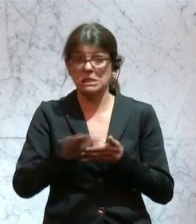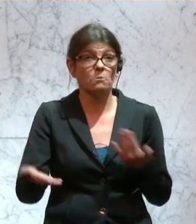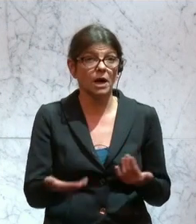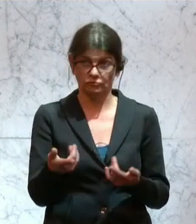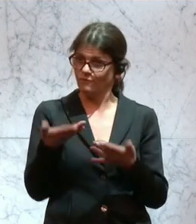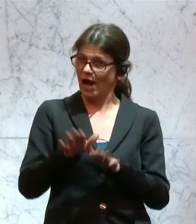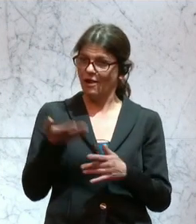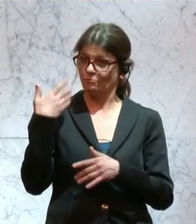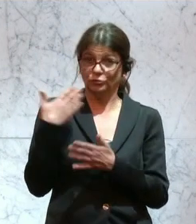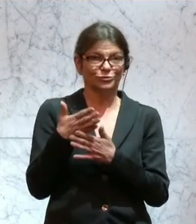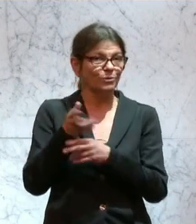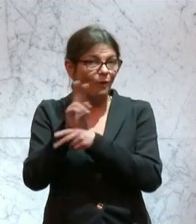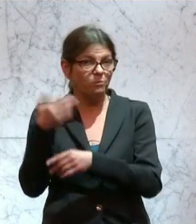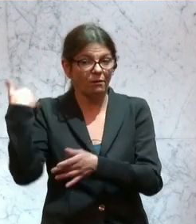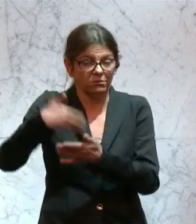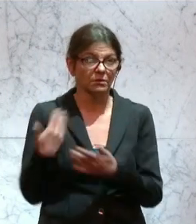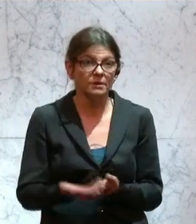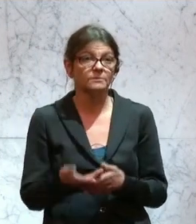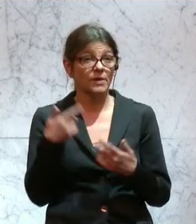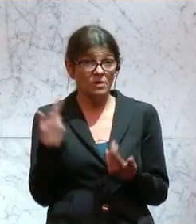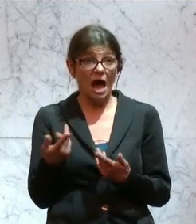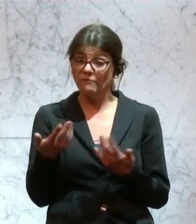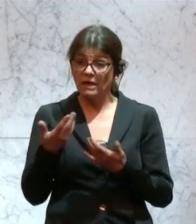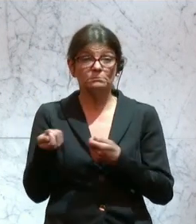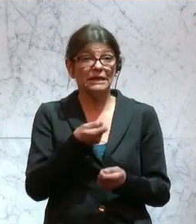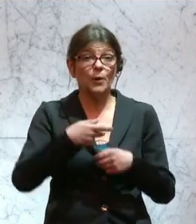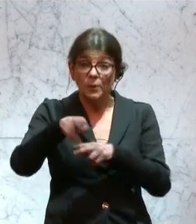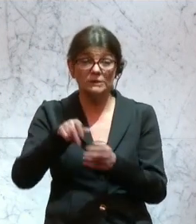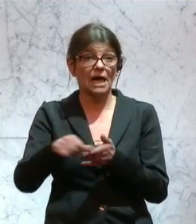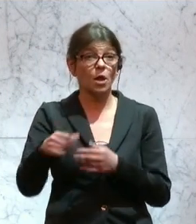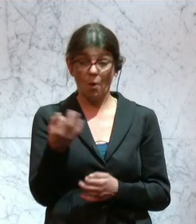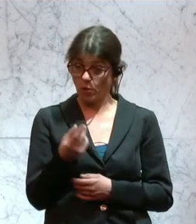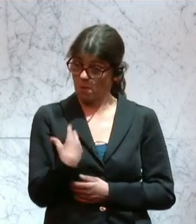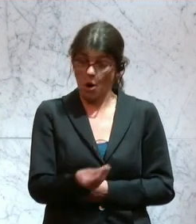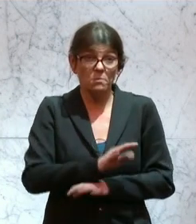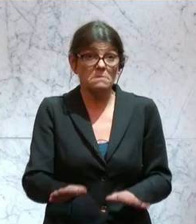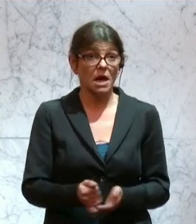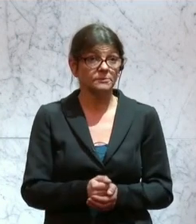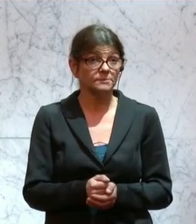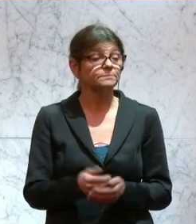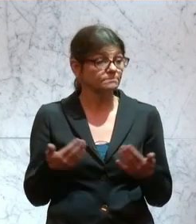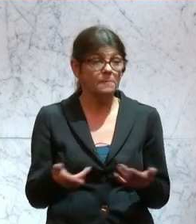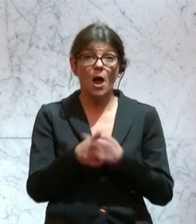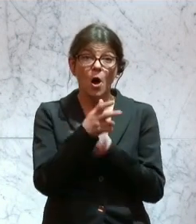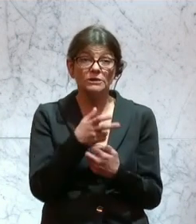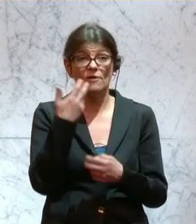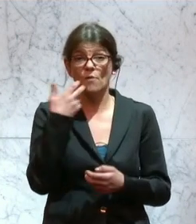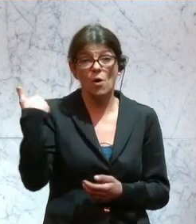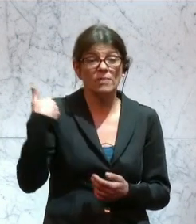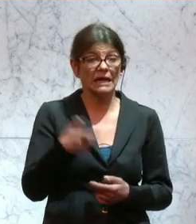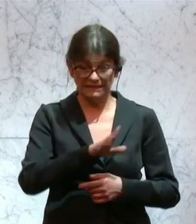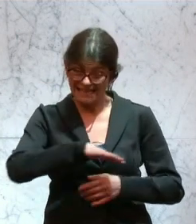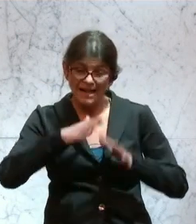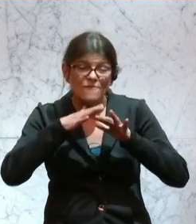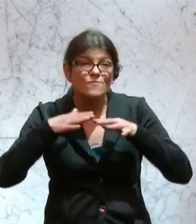haben wir sicher alle verfolgt. Und all das für Zurückzahlungen oder zur Einstellung des Bezuges. Österreich wollte einmal das